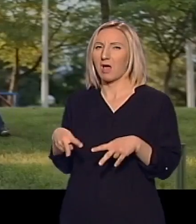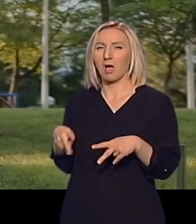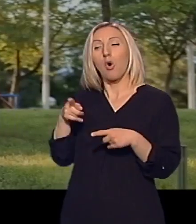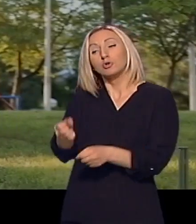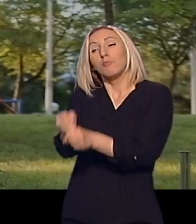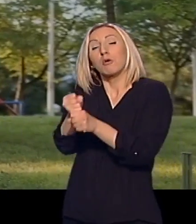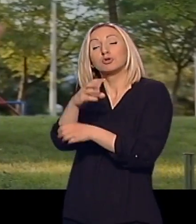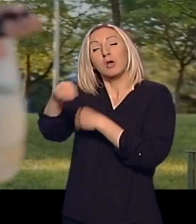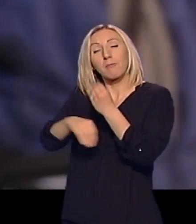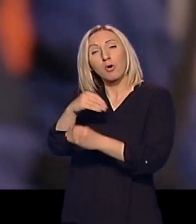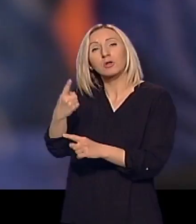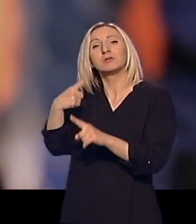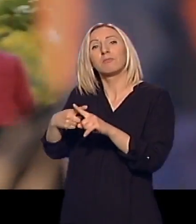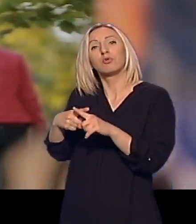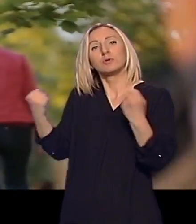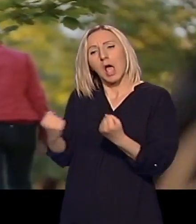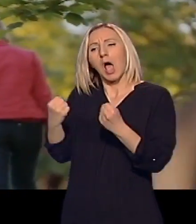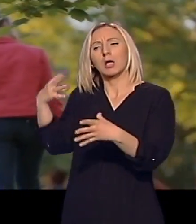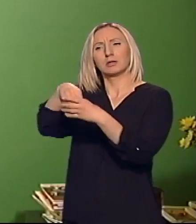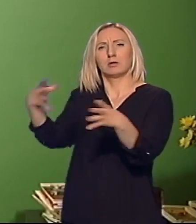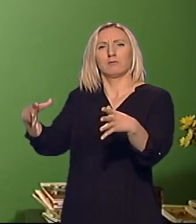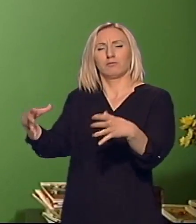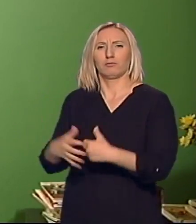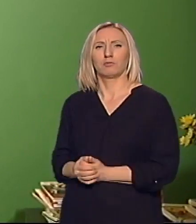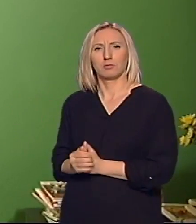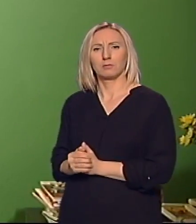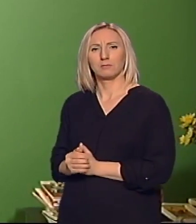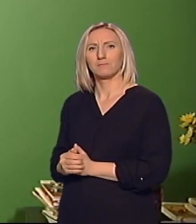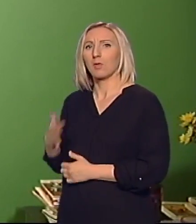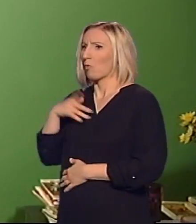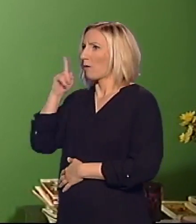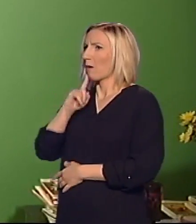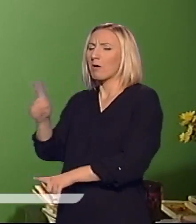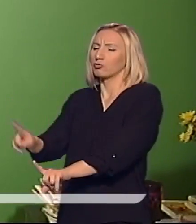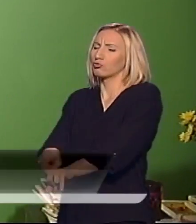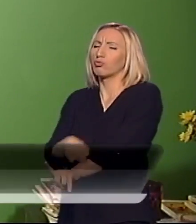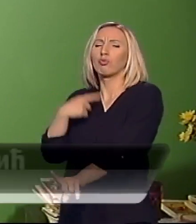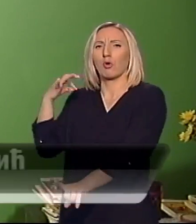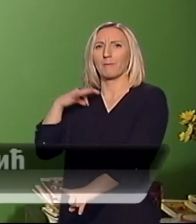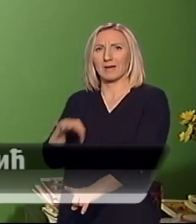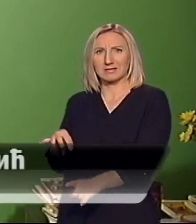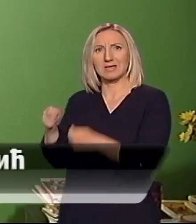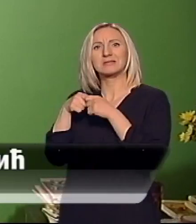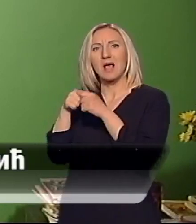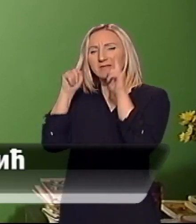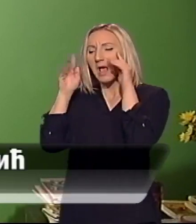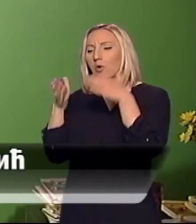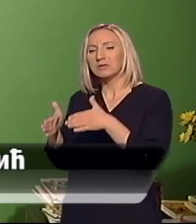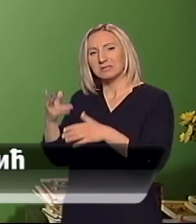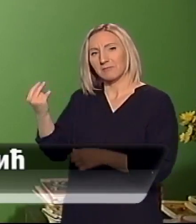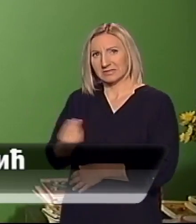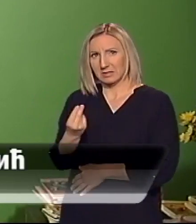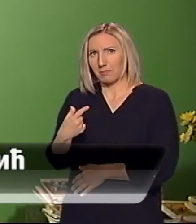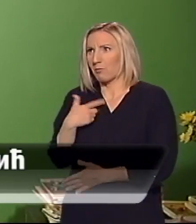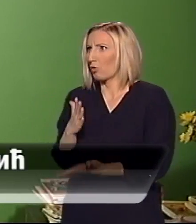su porodici, ali su i aktivni učesnici u društvu. Pošto moja mama je jako dugopredsjednik Saveza za autizam Srbija, onda je meni